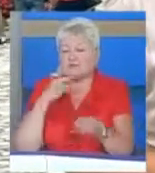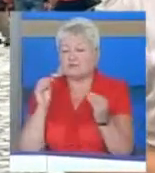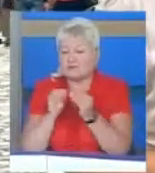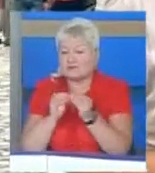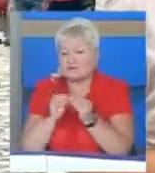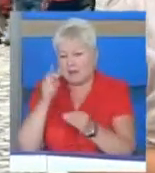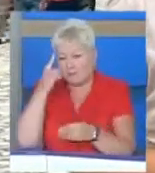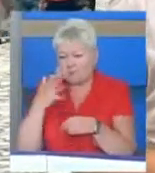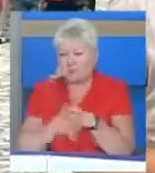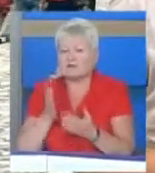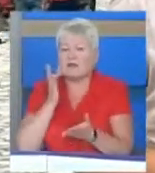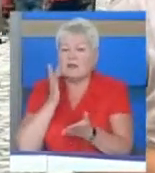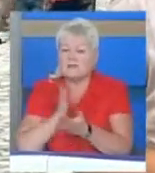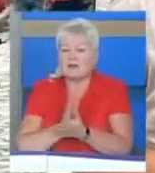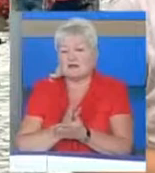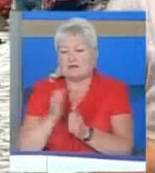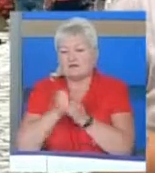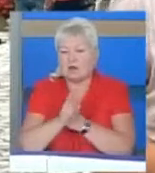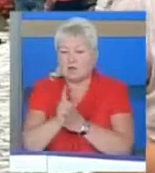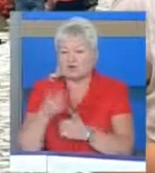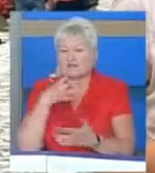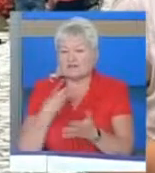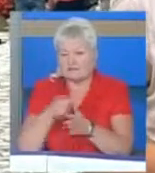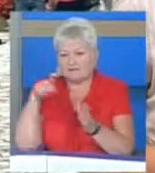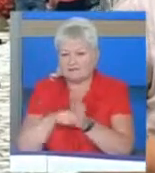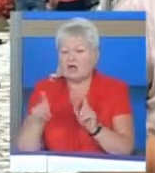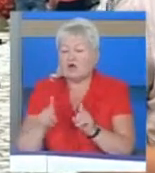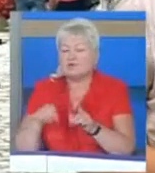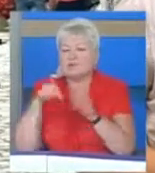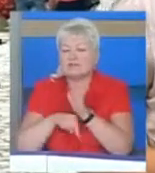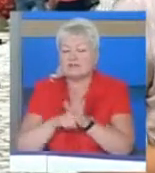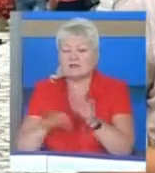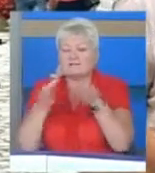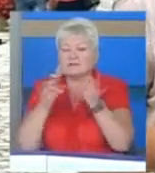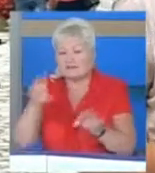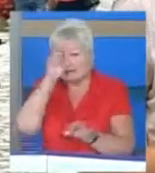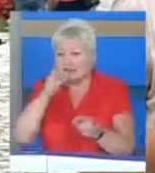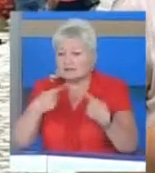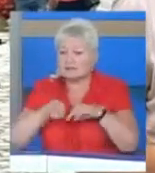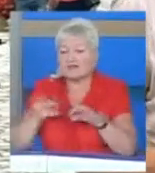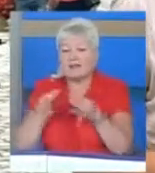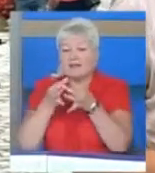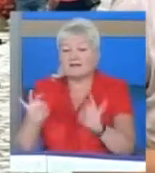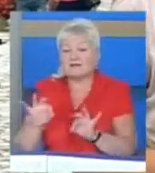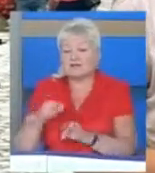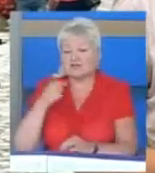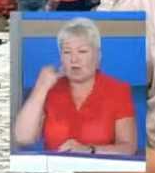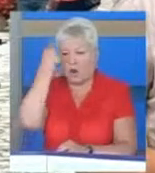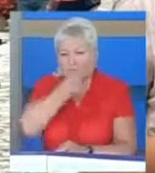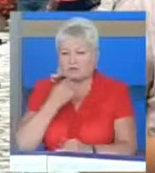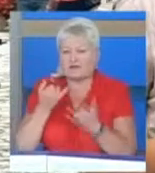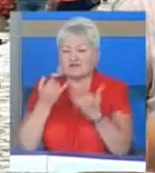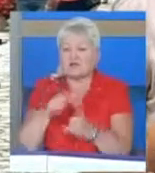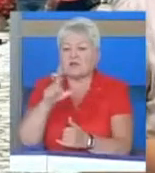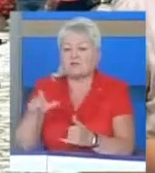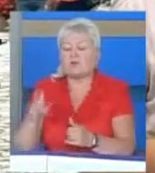поняття має для кожного свій зміст. Що означає незалежність державна та незалежність особиста для людей, які,